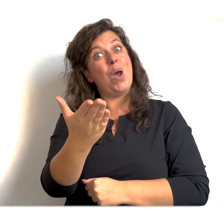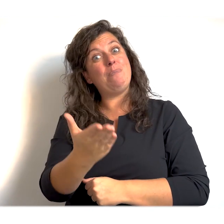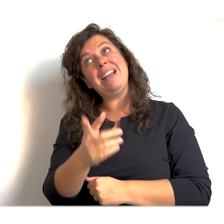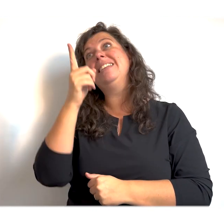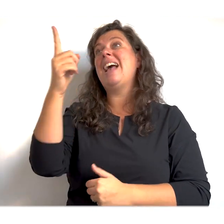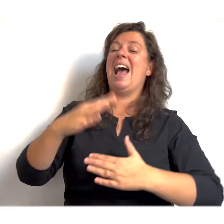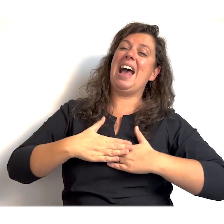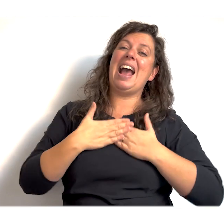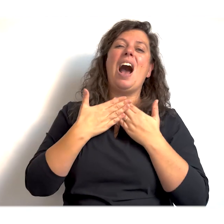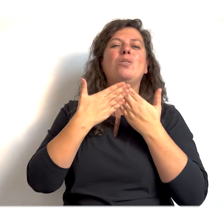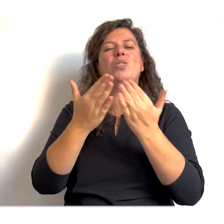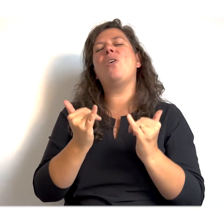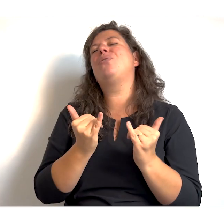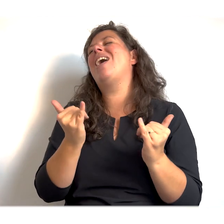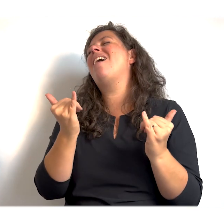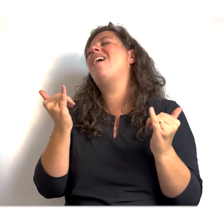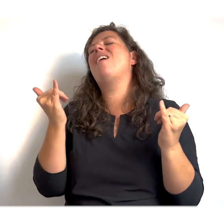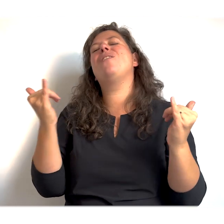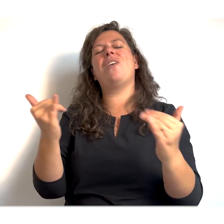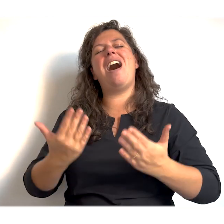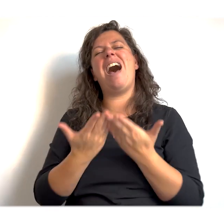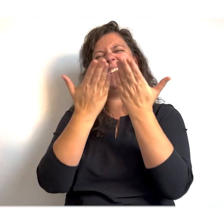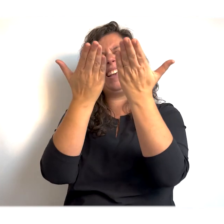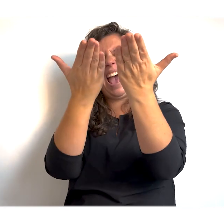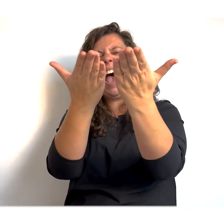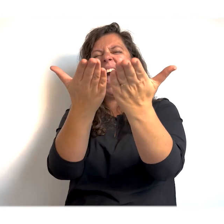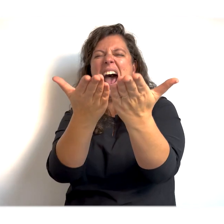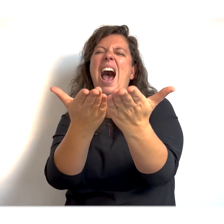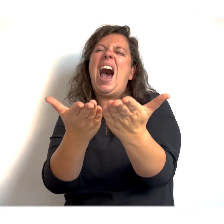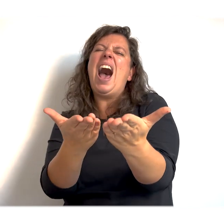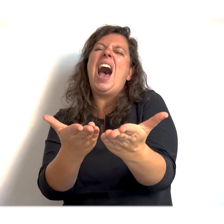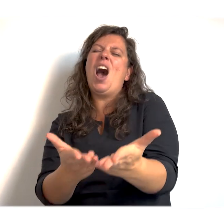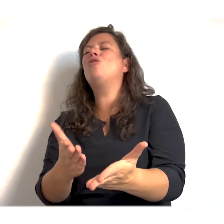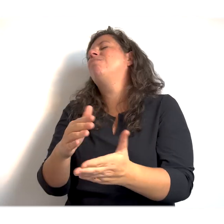je bent, Hij houdt zoveel van jou.